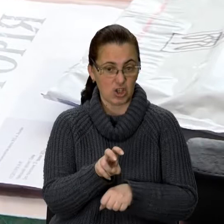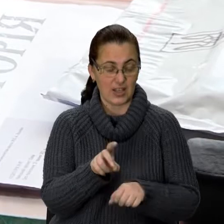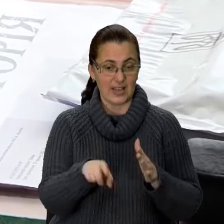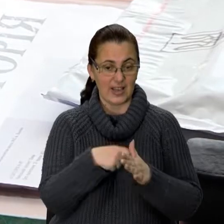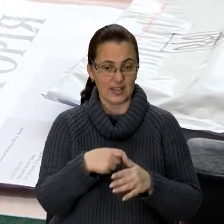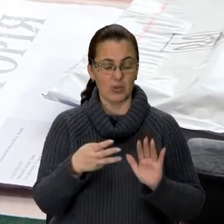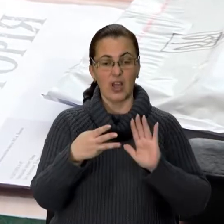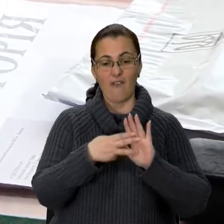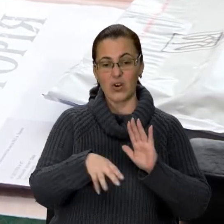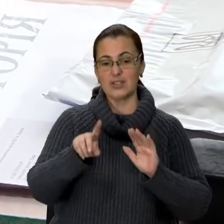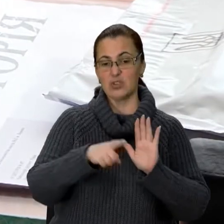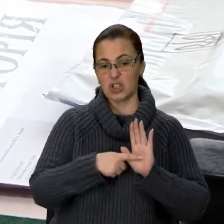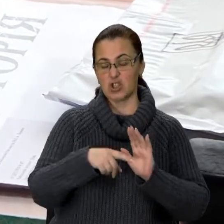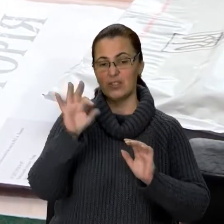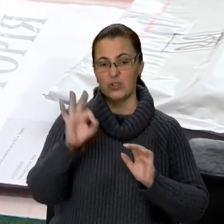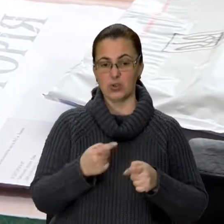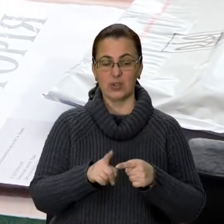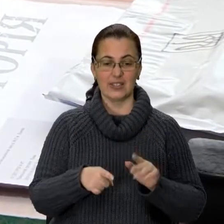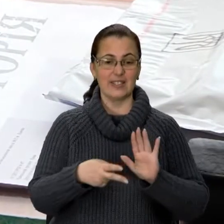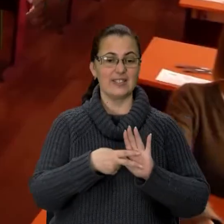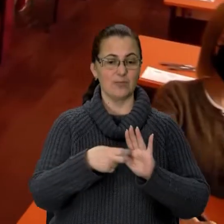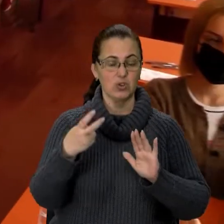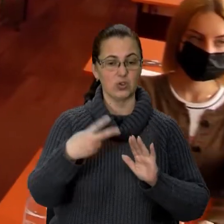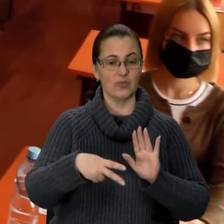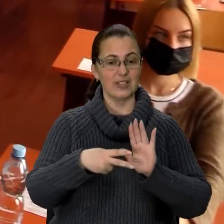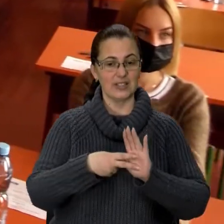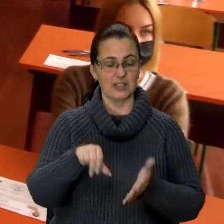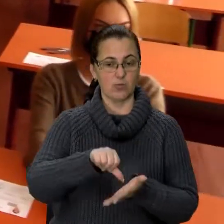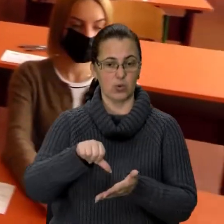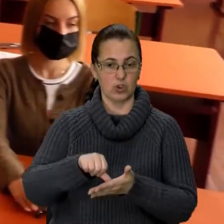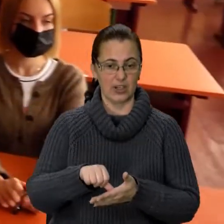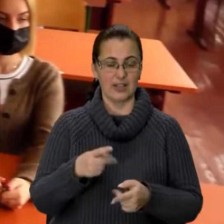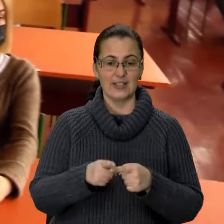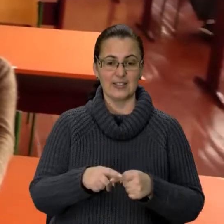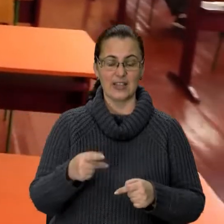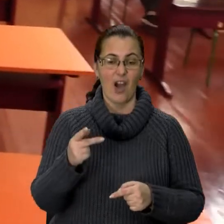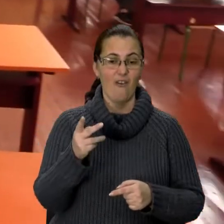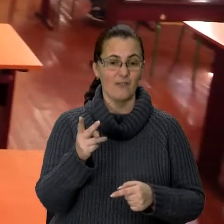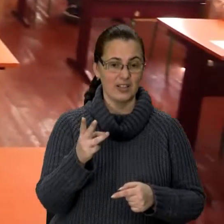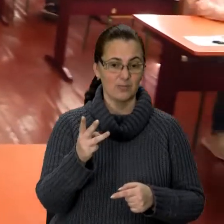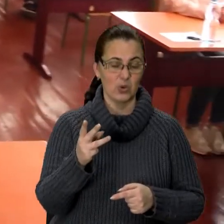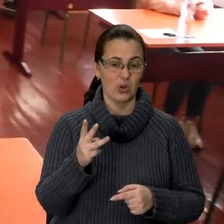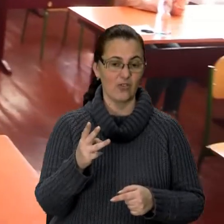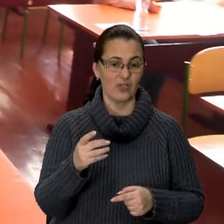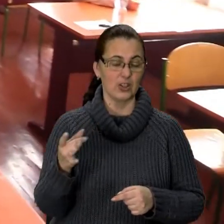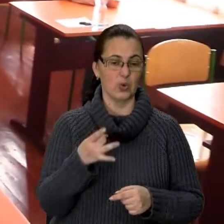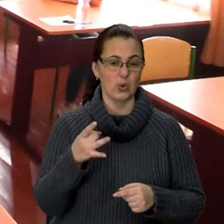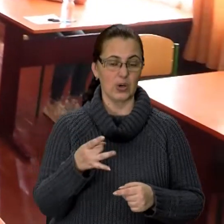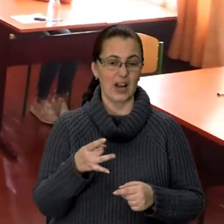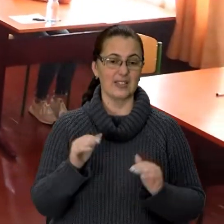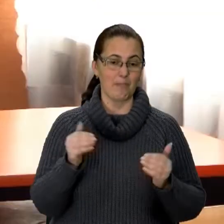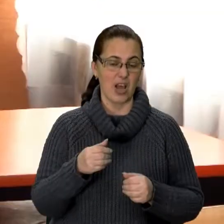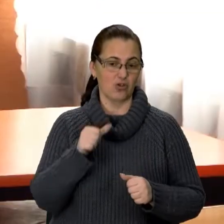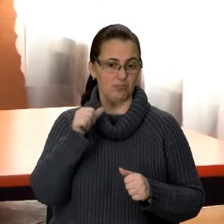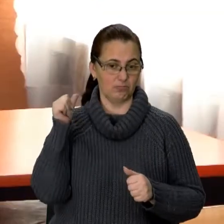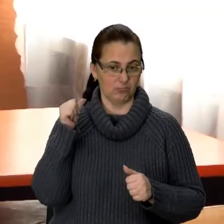86 відсотків, а це 727 учасників. Це у два з половиною рази менше, ніж у минулі роки. Загалом на